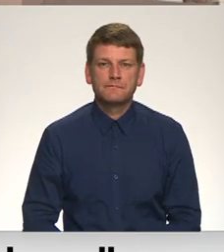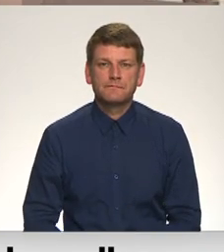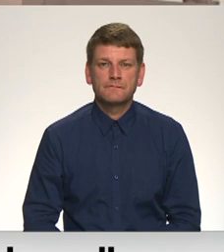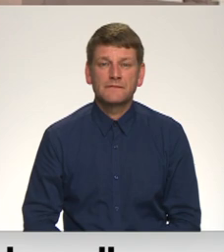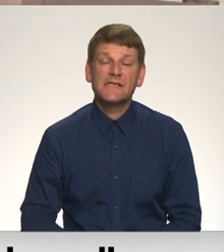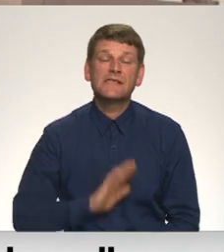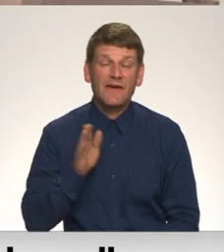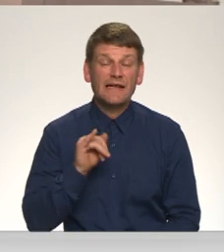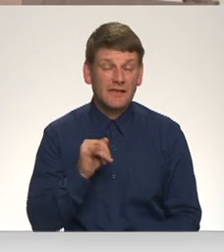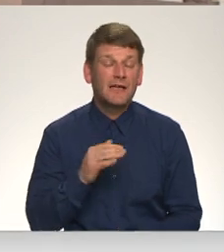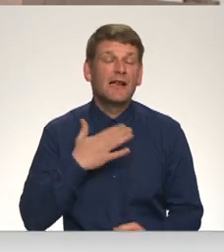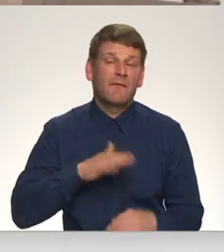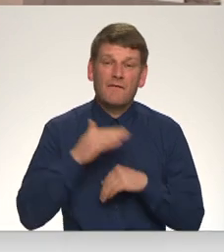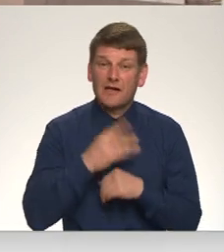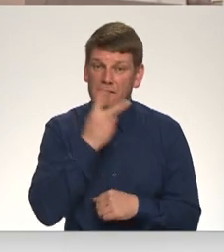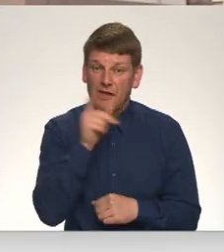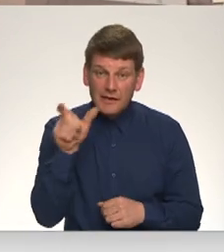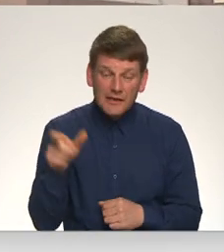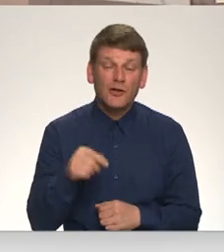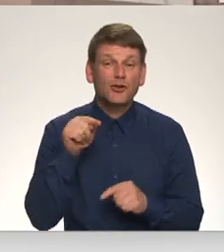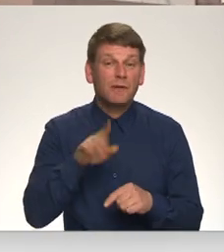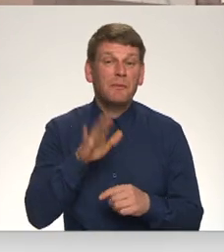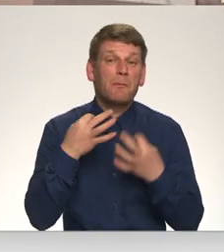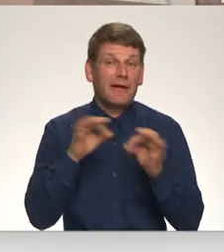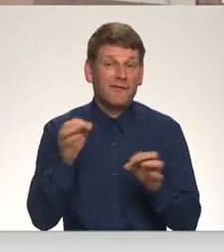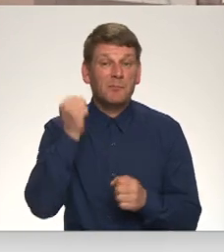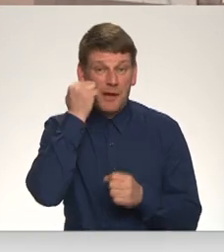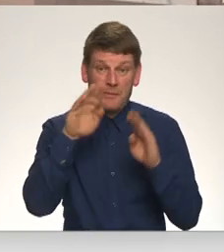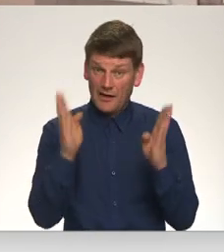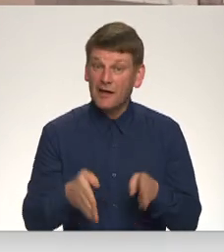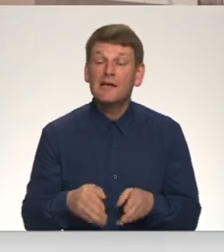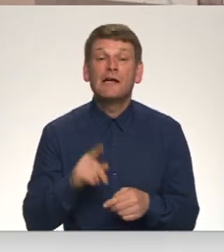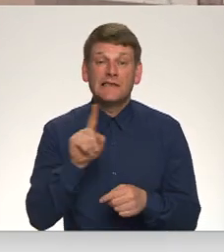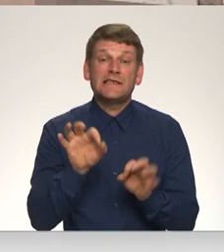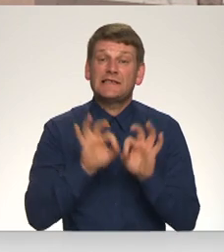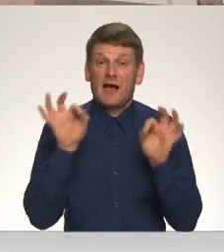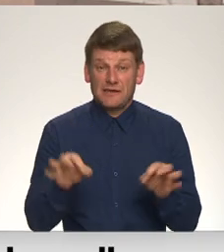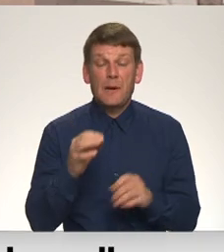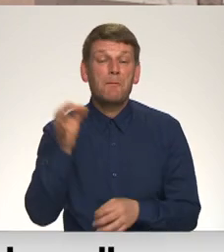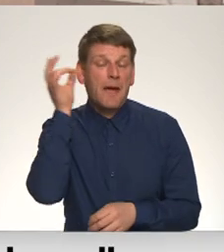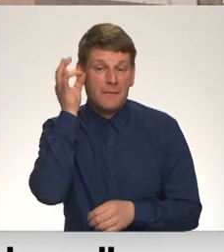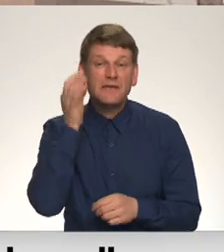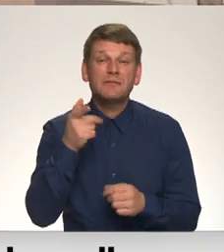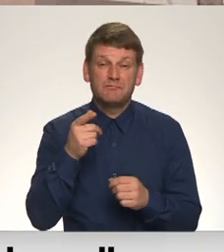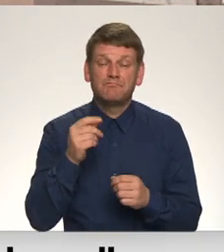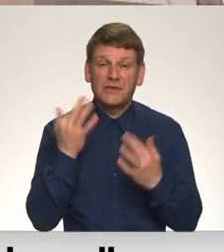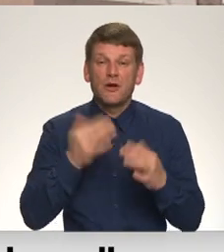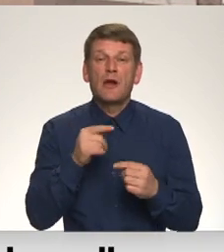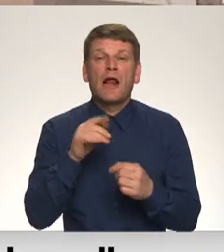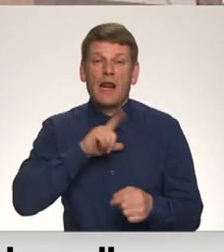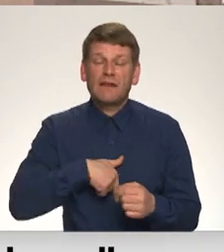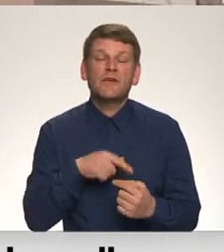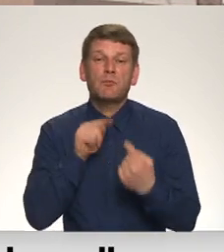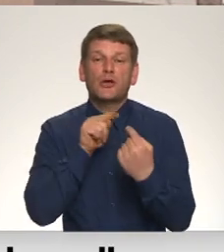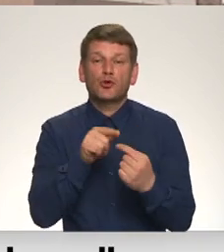Sveiki jūs, labvakar, skatītāji! Jā, šeit pie brīvīs piemenekļa burtiski nu pati ir sācies piemiņas pasākums Latvijas pretošanās kustības